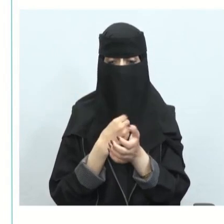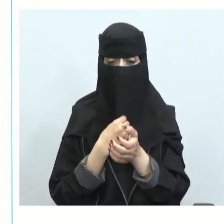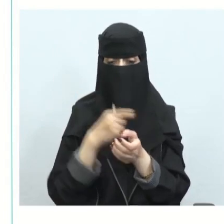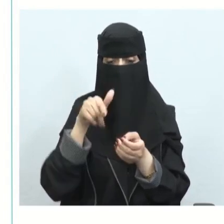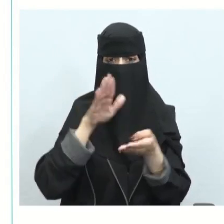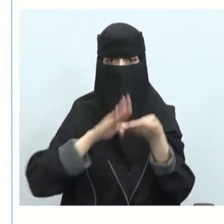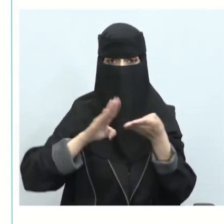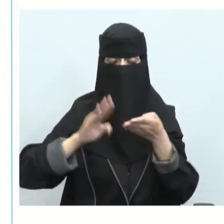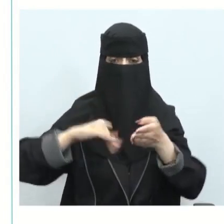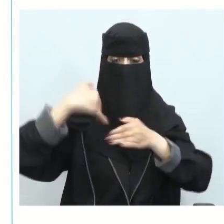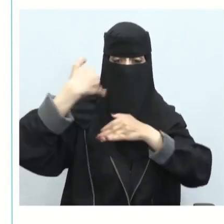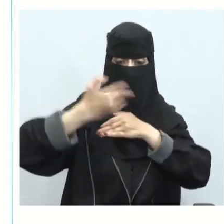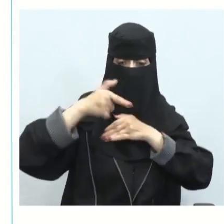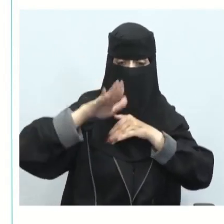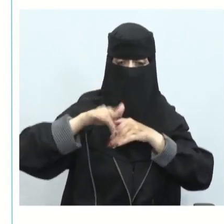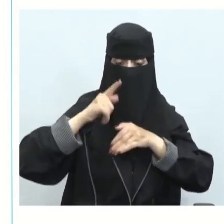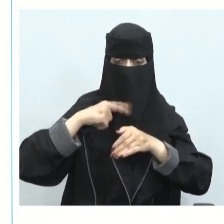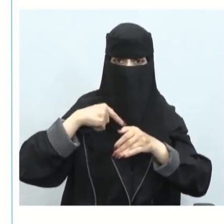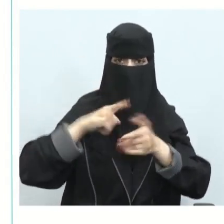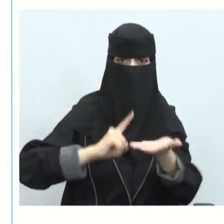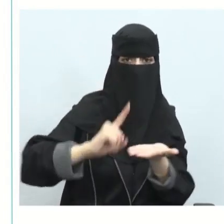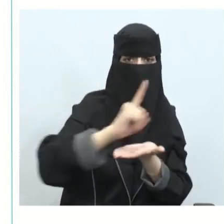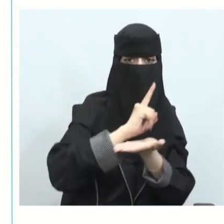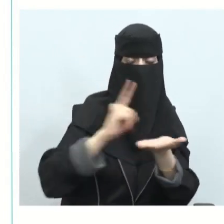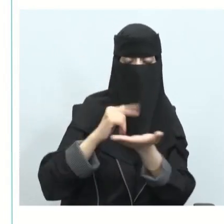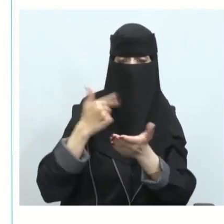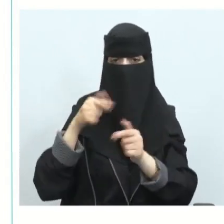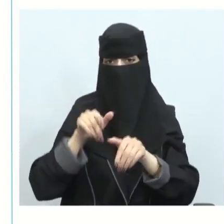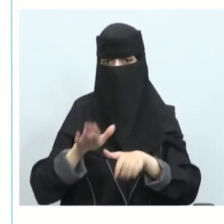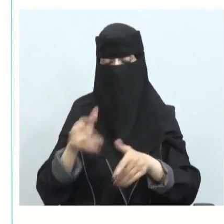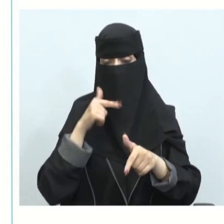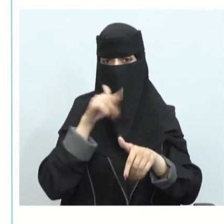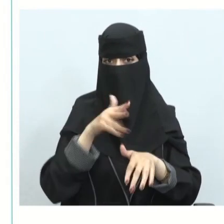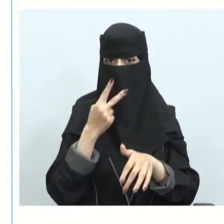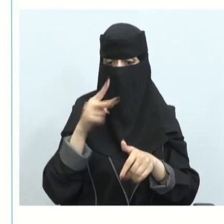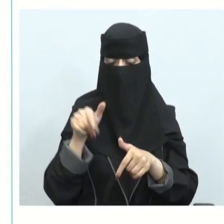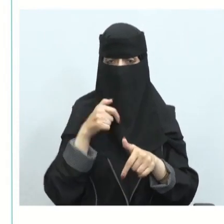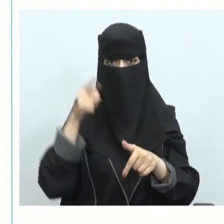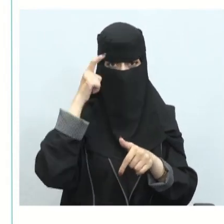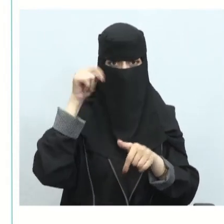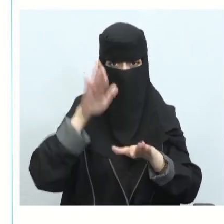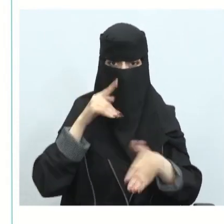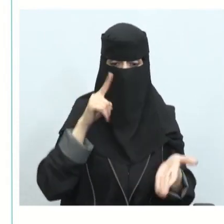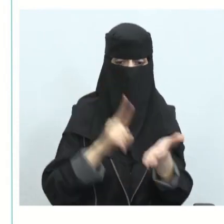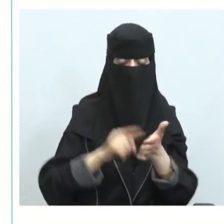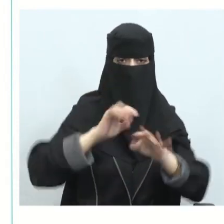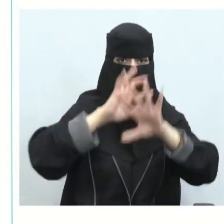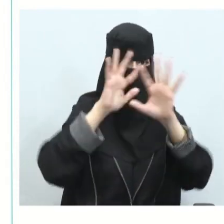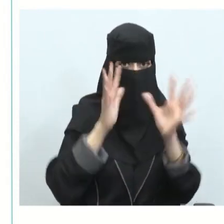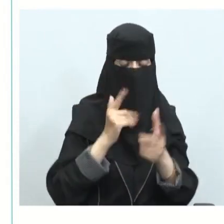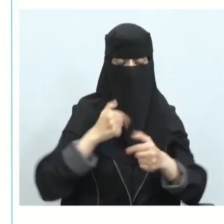نأتي إلى الأضرار التي تلحق بالبيئة الطبيعية نحن نعلم أن كل